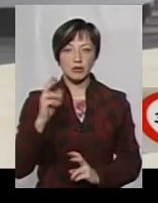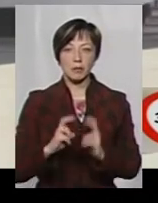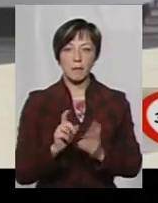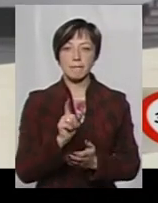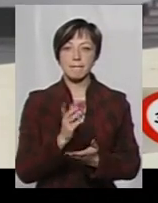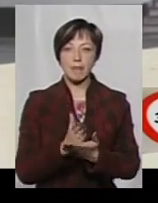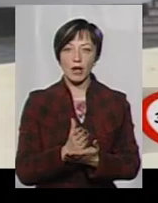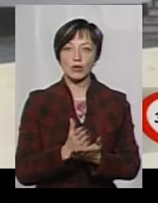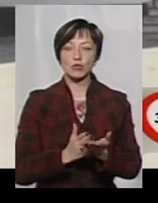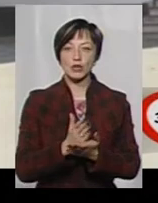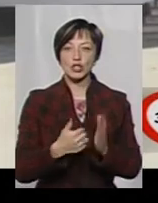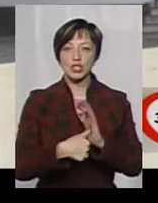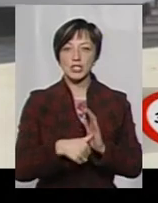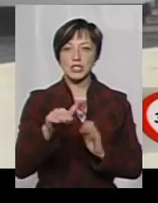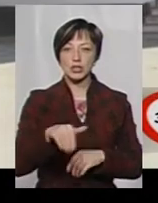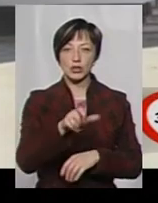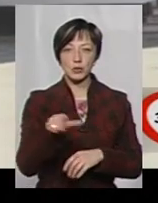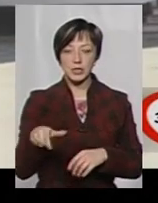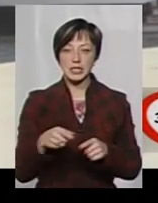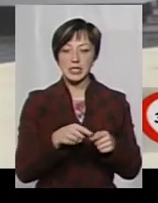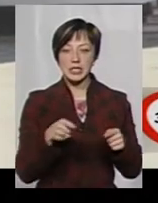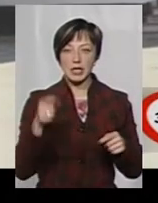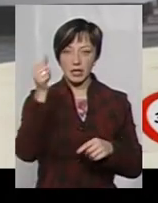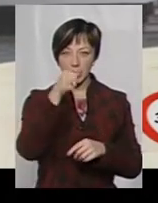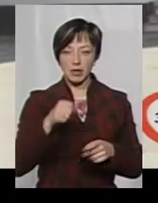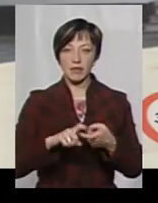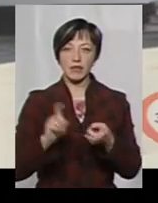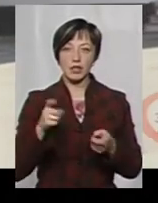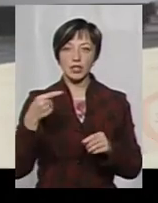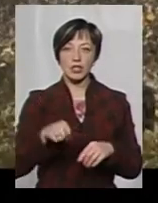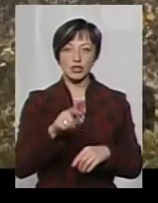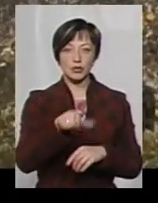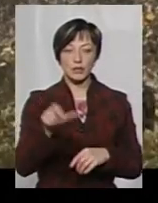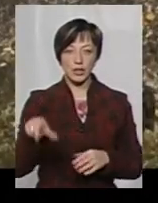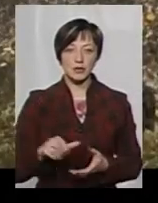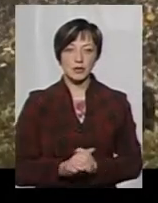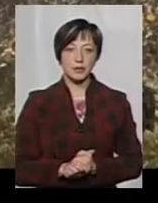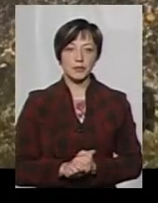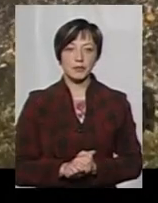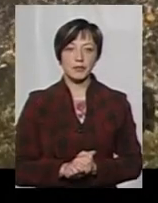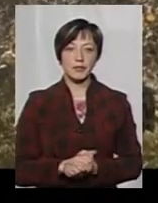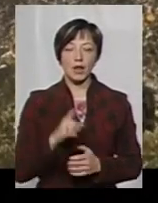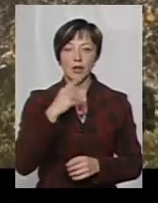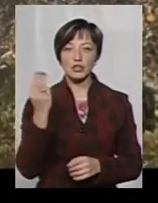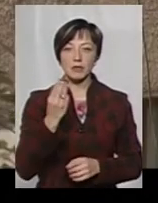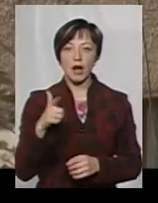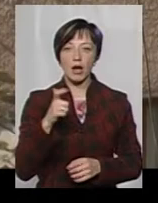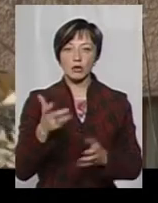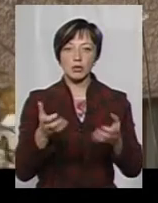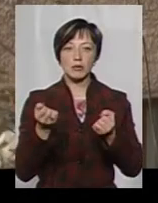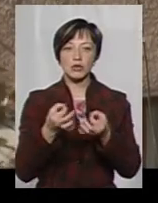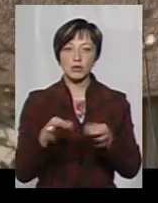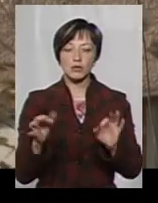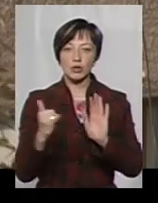обслуговувало 6 тисяч абонентів. За цей рік відділялися вже тисячі абонентів». «Тисячі абонентів, кажуть, у «Шепетівка ГАЗ», отримали